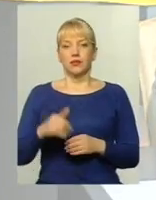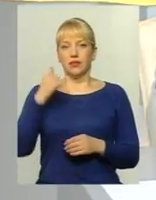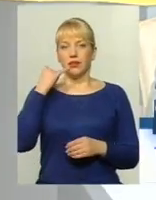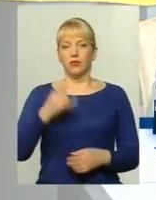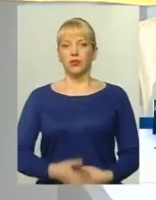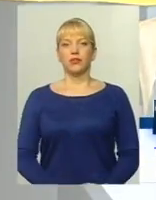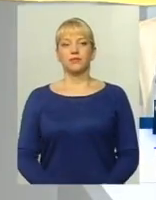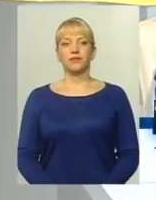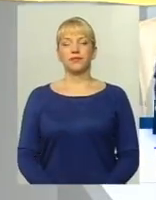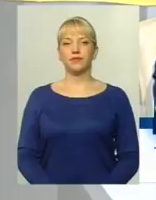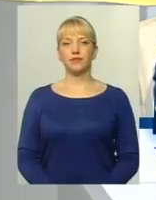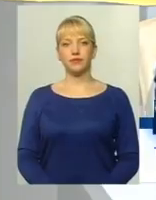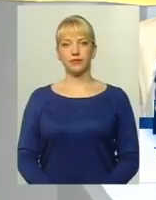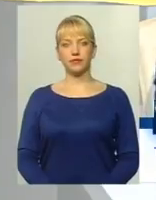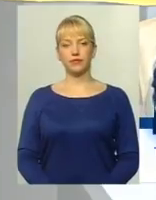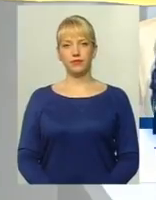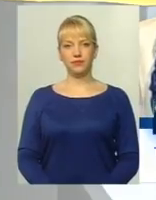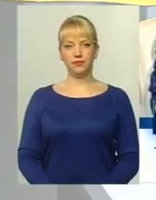-60. Слухаємо вас. Говоріть, будь ласка.